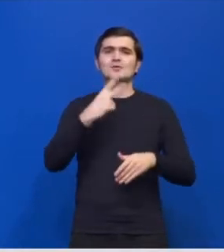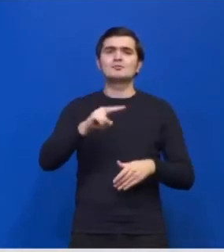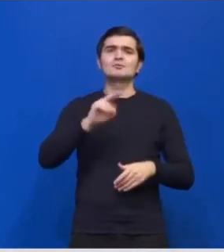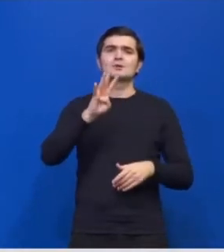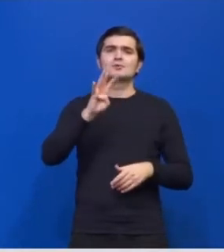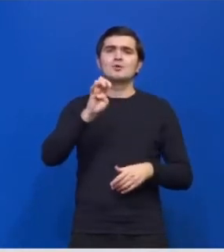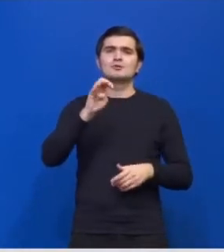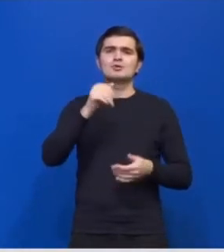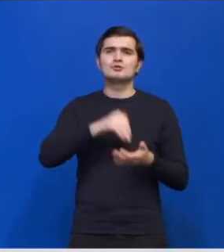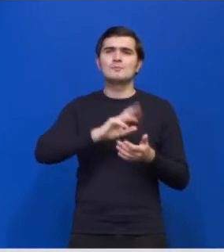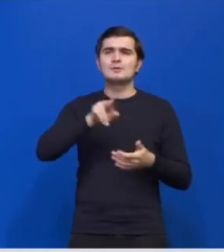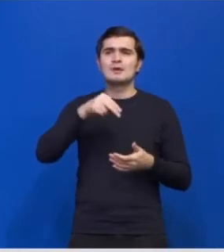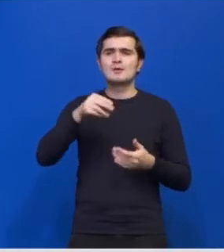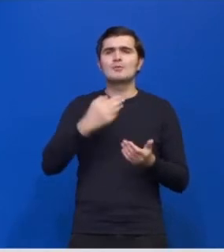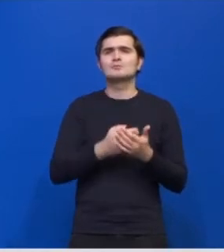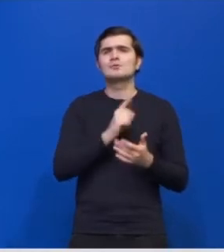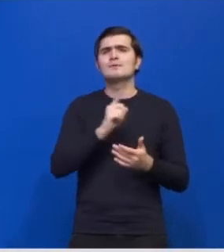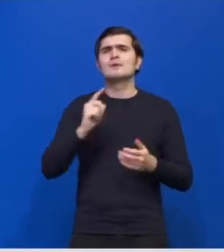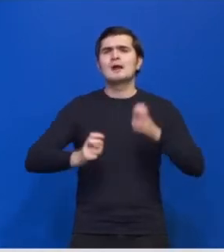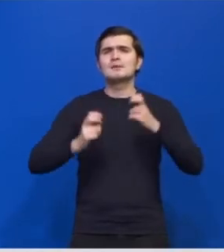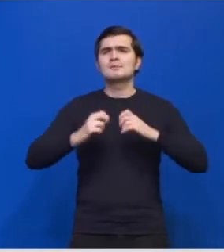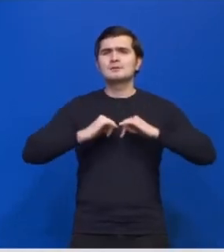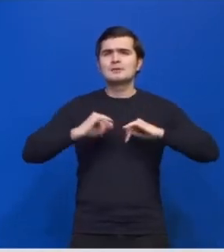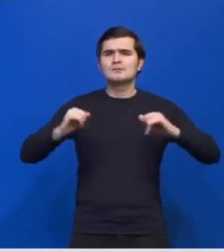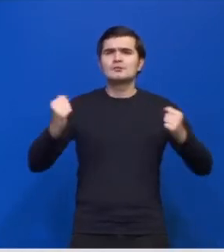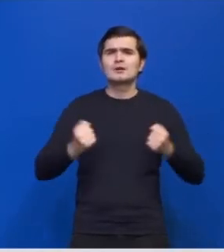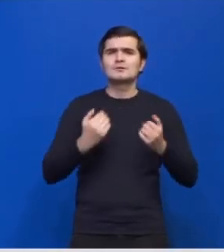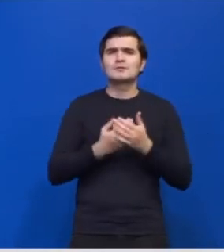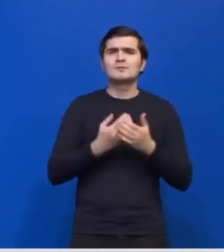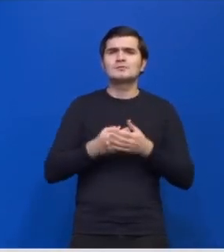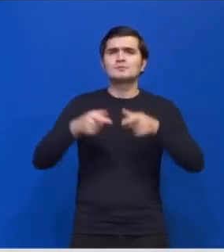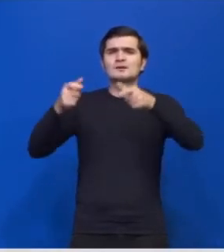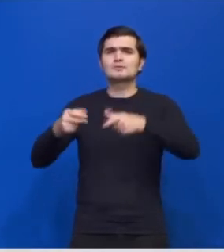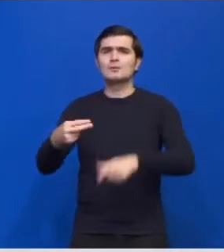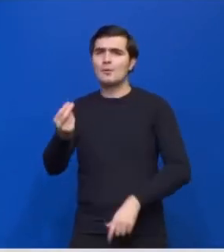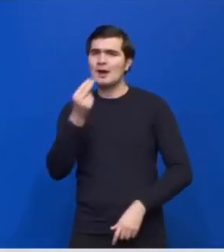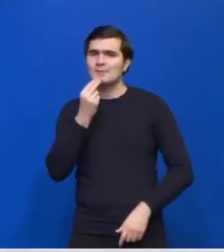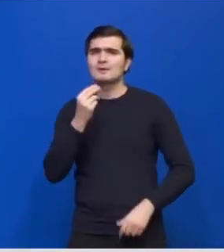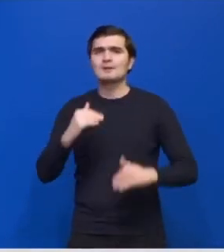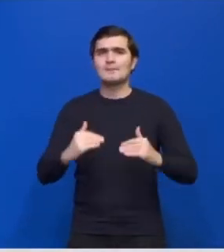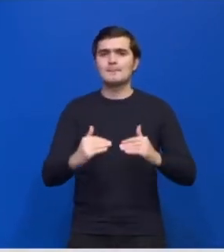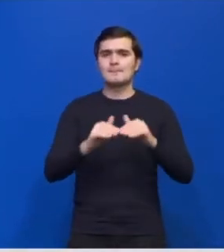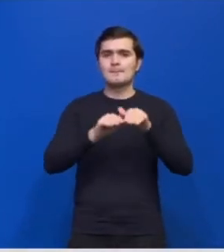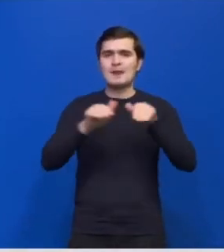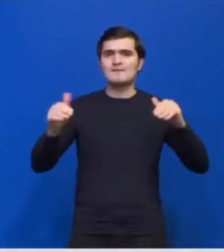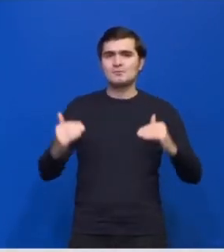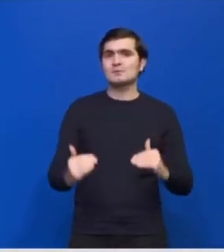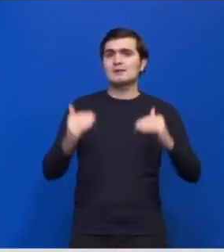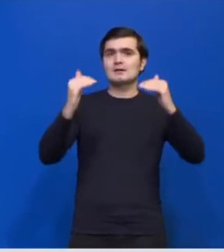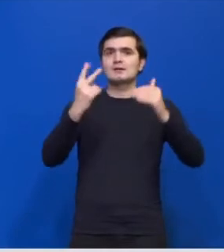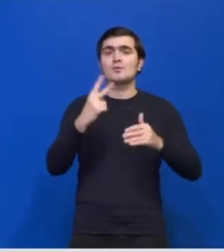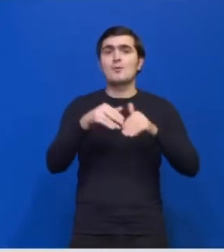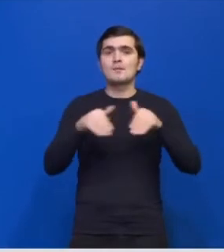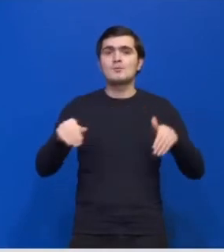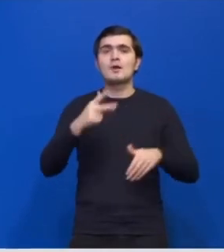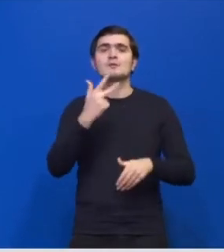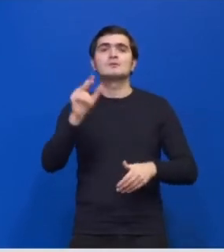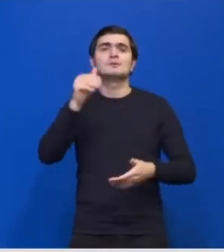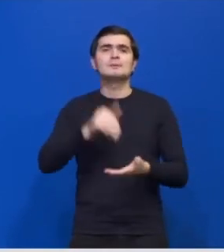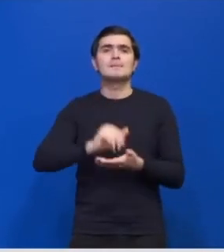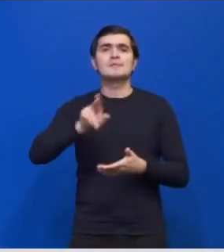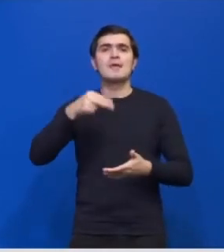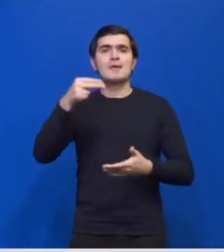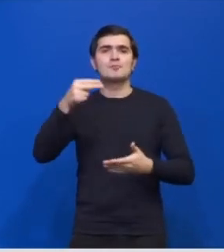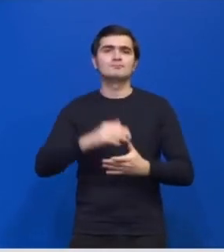de euro. Iar pentru fiecare întreprinere care îți deși fășoară activitatea în sectorul alimentar, plafonul a fost ridicat la 2 milioane 300 de mii de